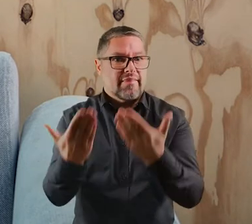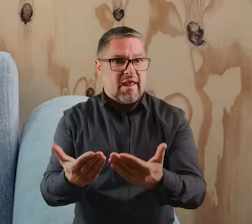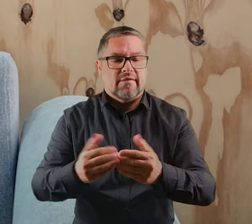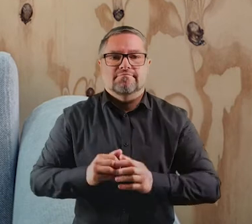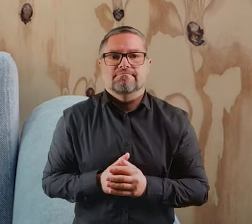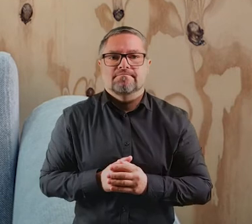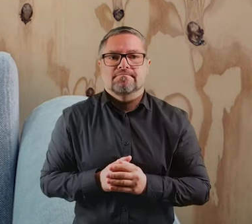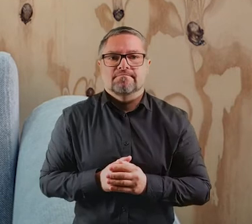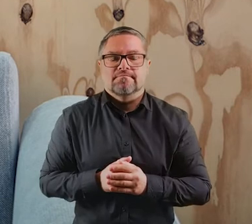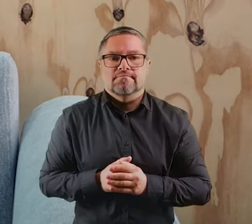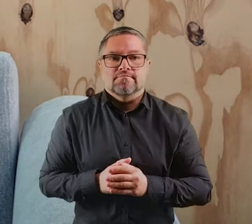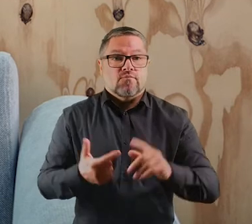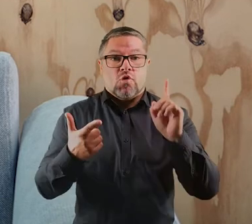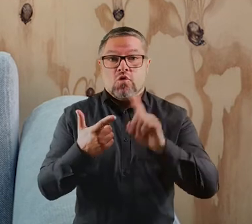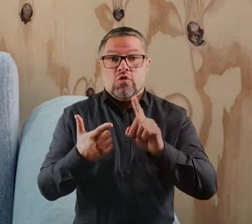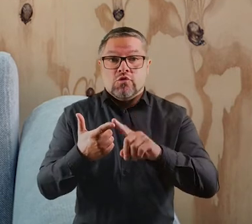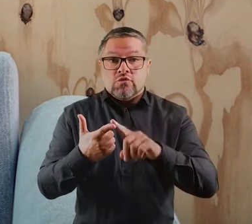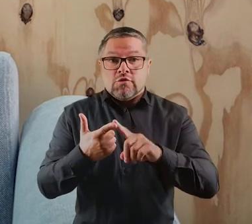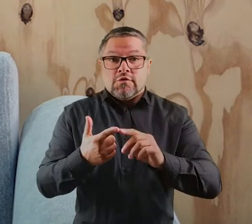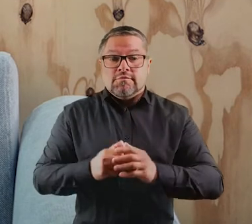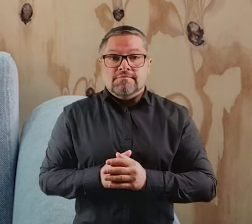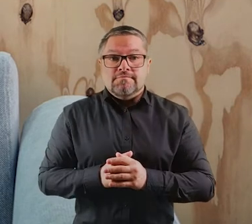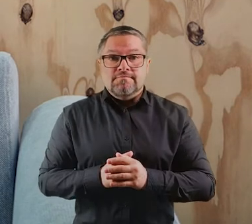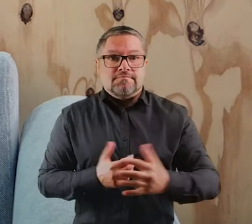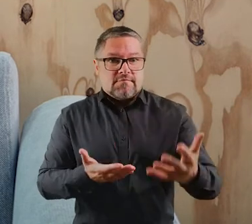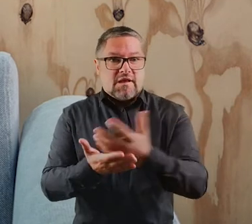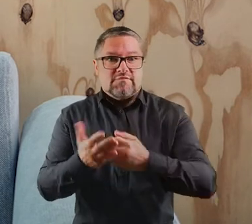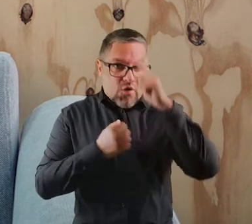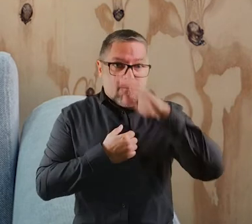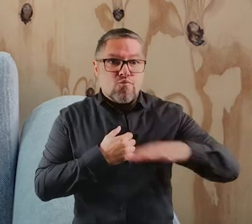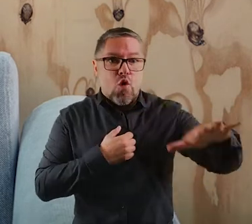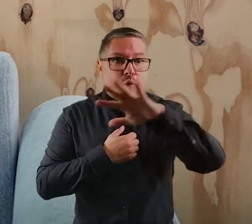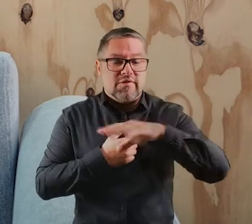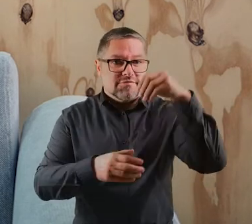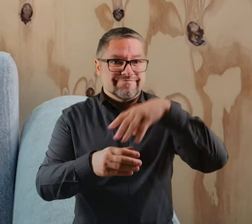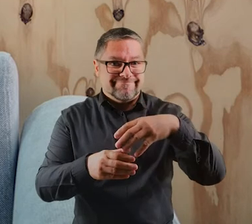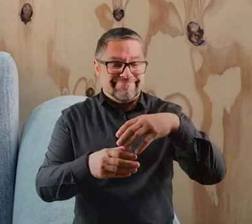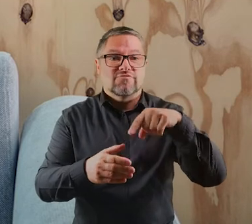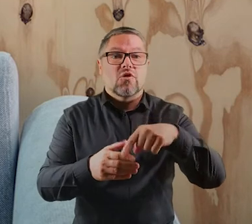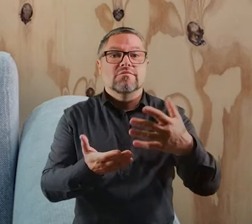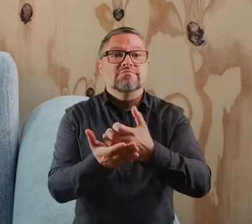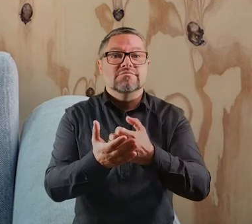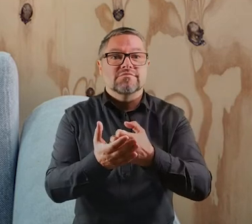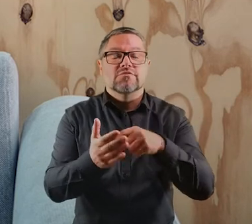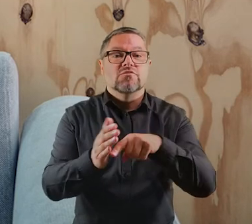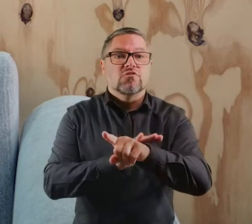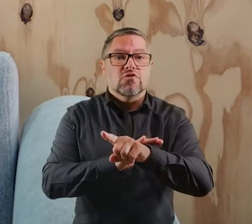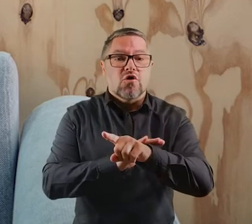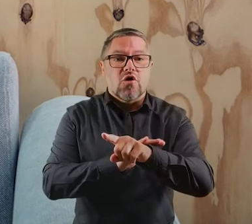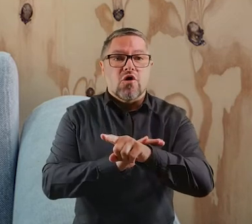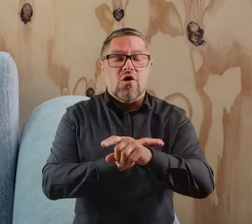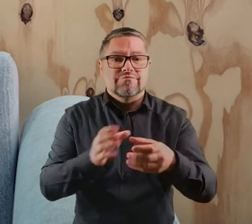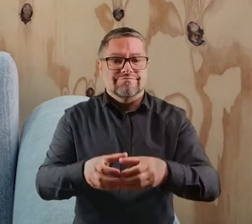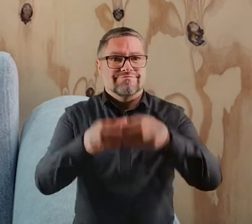zgodę udzieli. Drugim rodzajem zbiórki publicznej jest zbiórka do